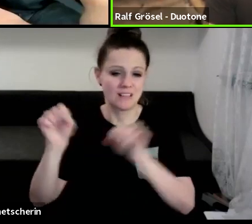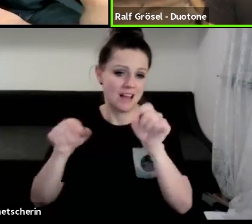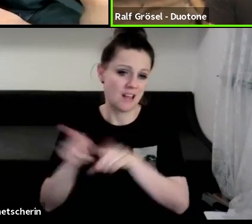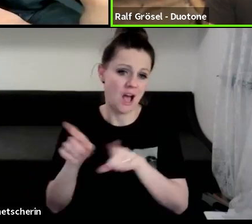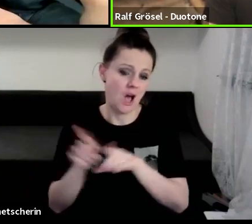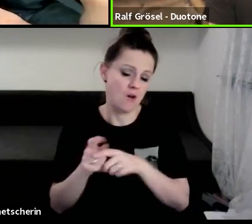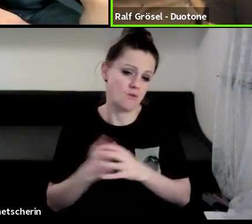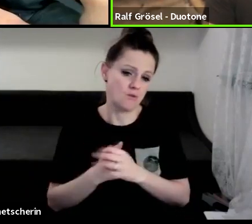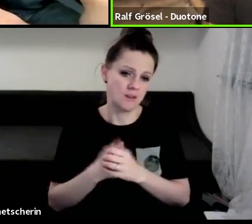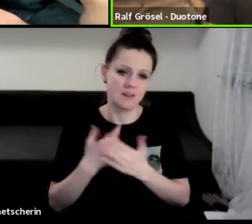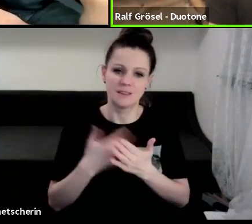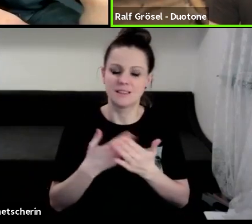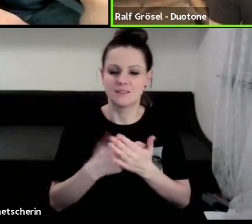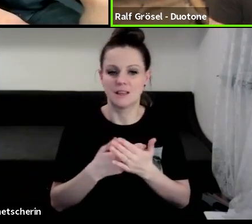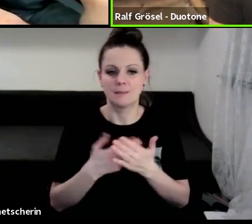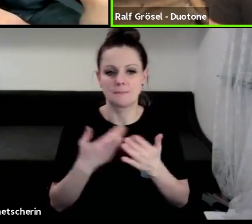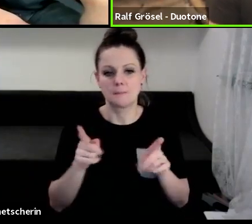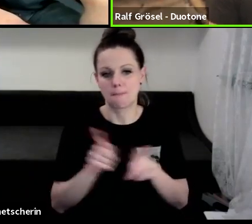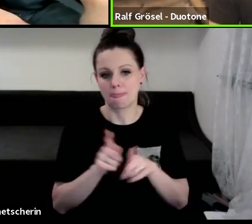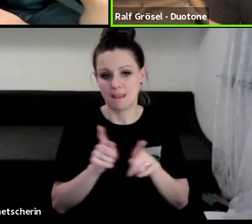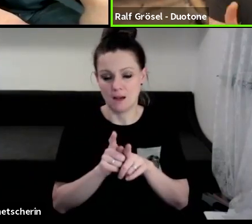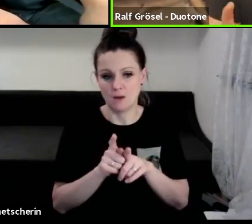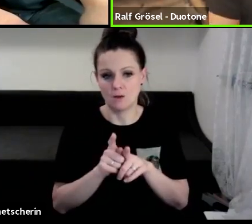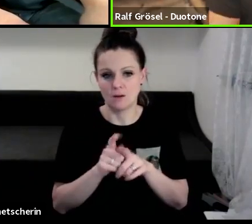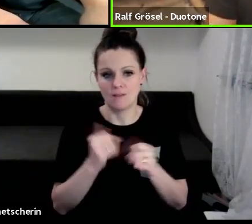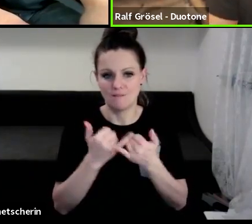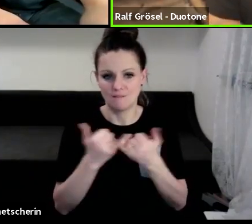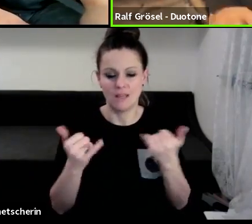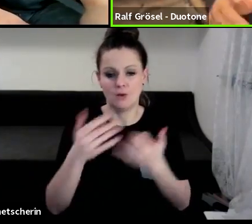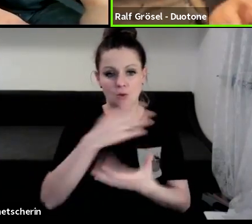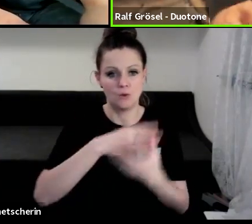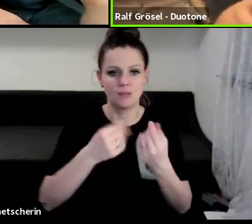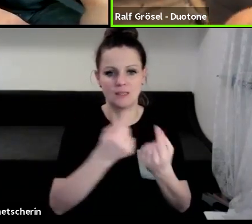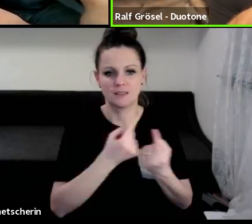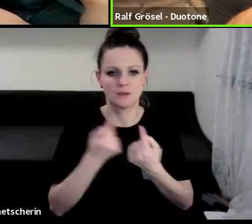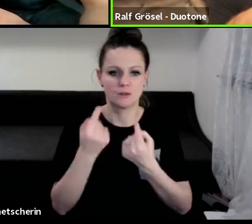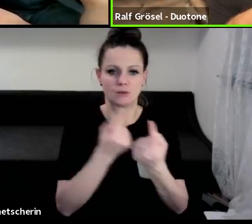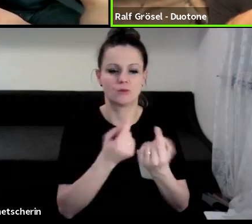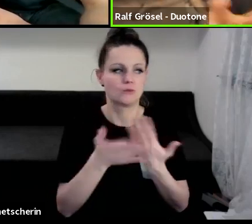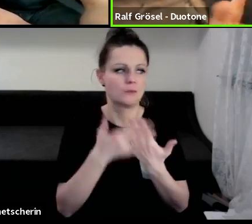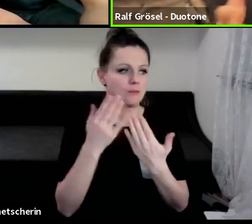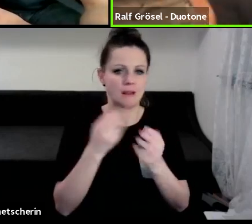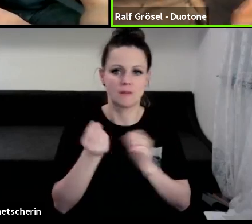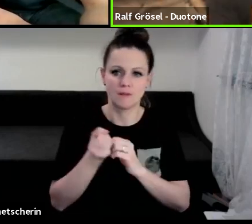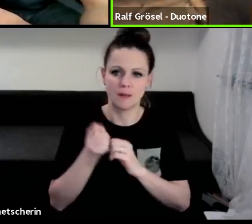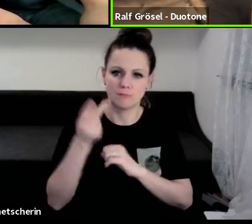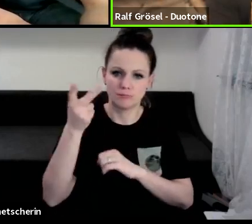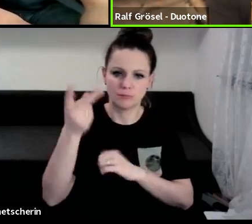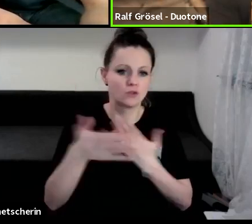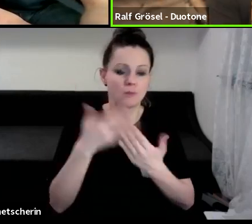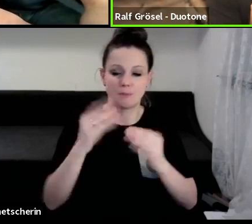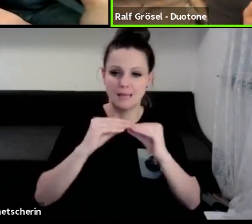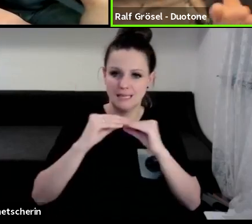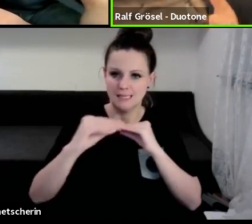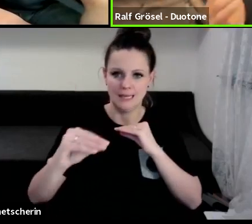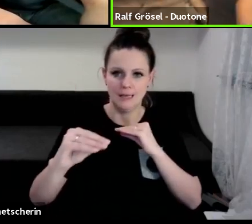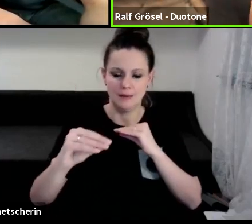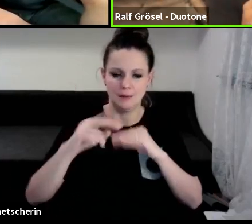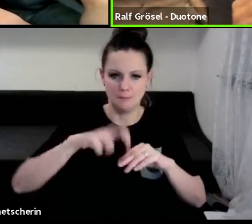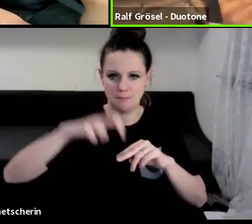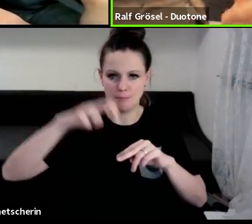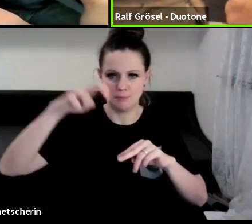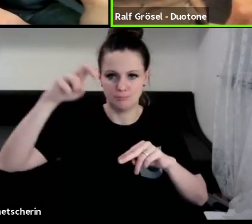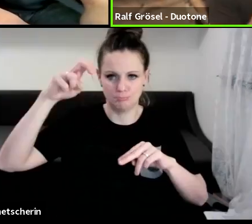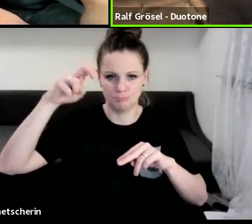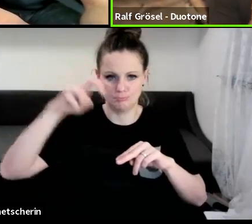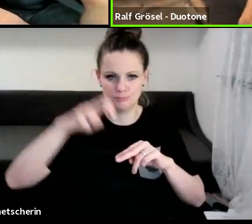allem halt eben halt auch vom Handling her. Das heißt, wenn ich jetzt zum Beispiel irgendwo abspringe, auf dem See typischerweise. Ich bin auf dem See,